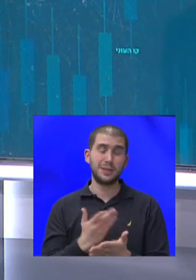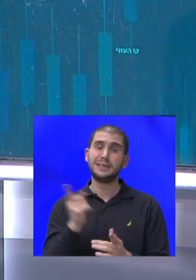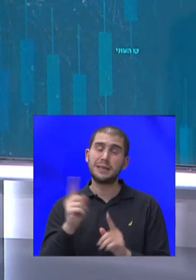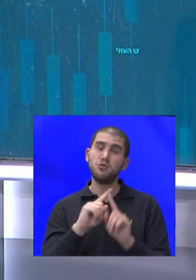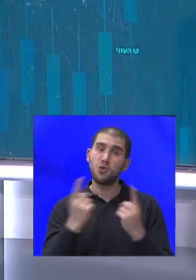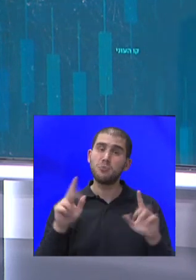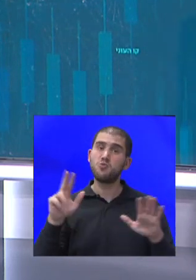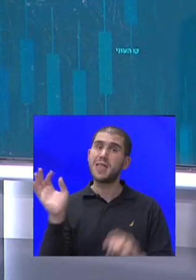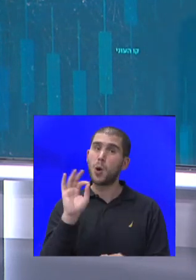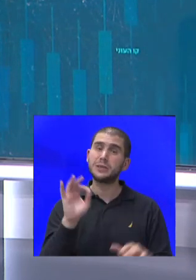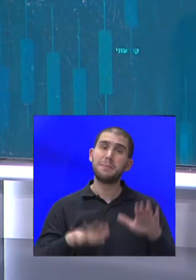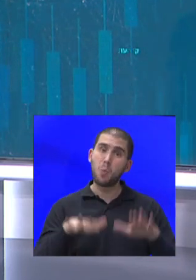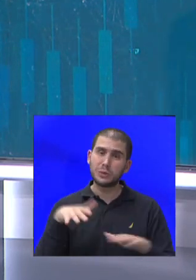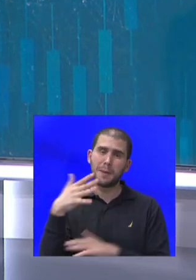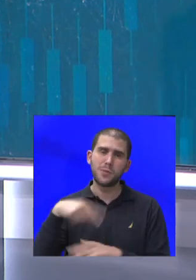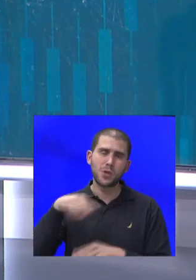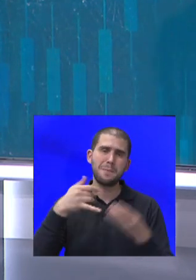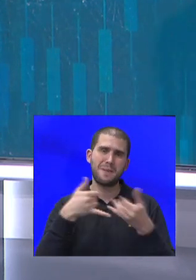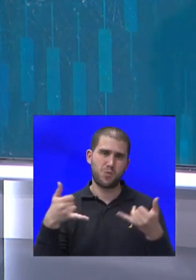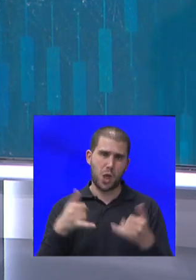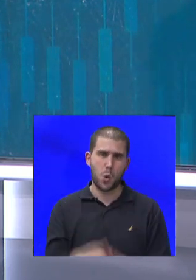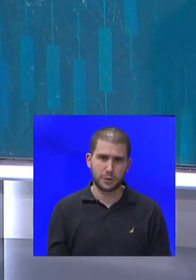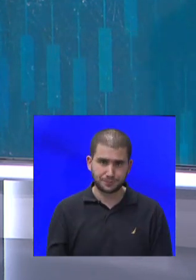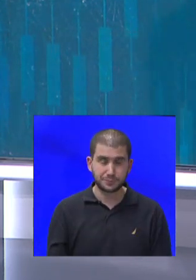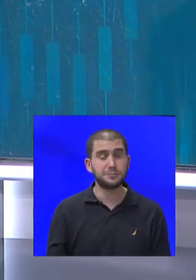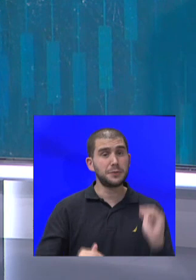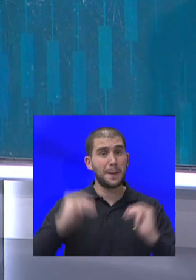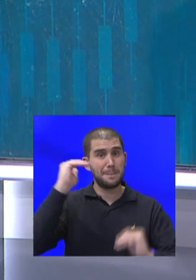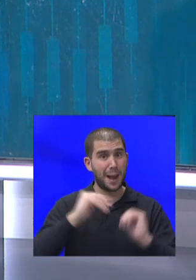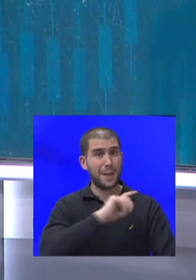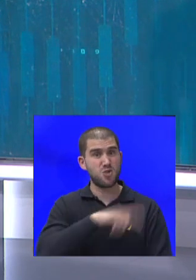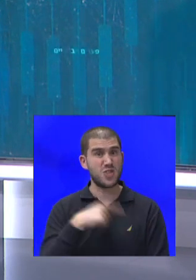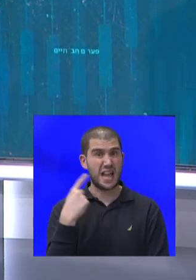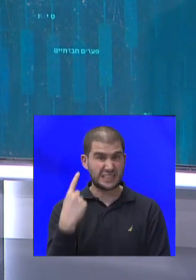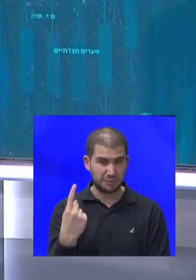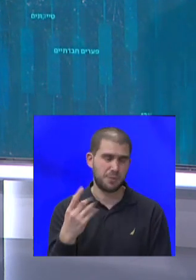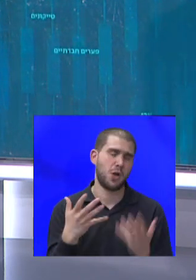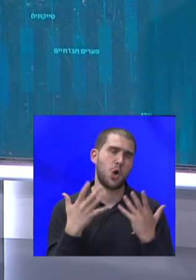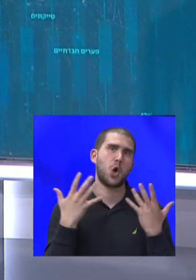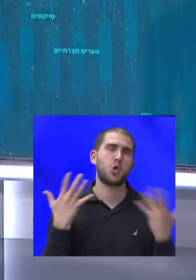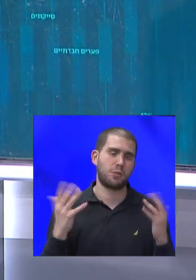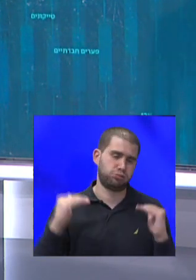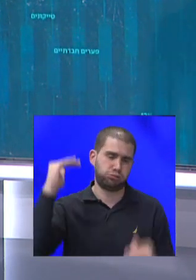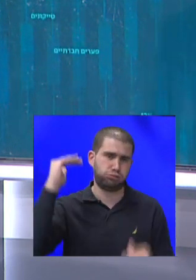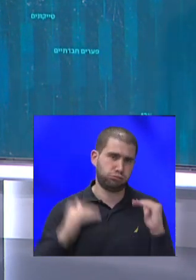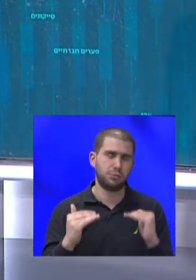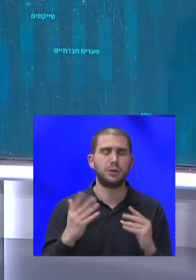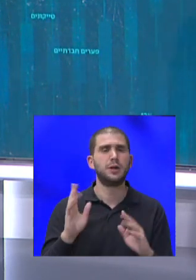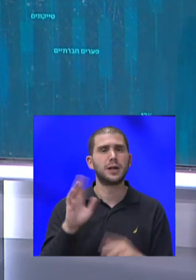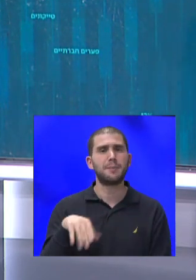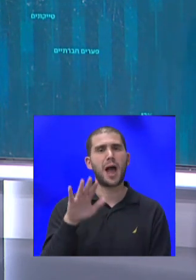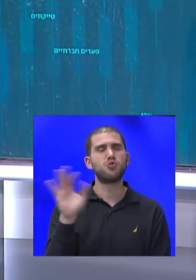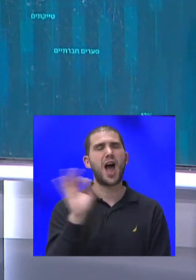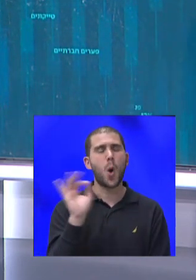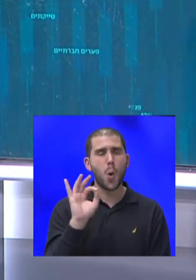במדינות המפותחות. והפערים בין הרשויות עצמן הם גדולים והם גדלים כאן בכ-5% בכל שנה.